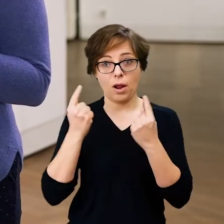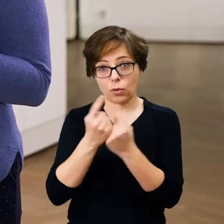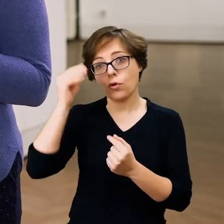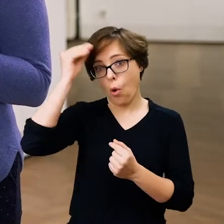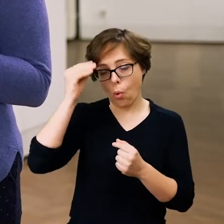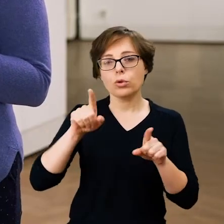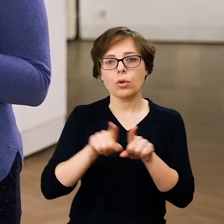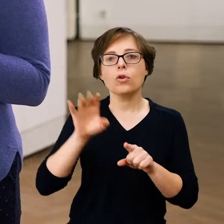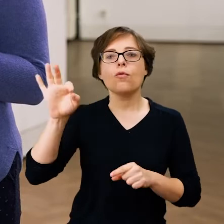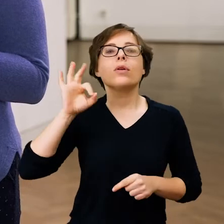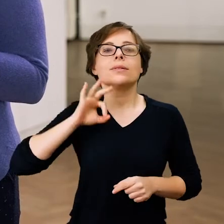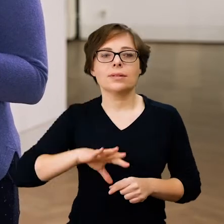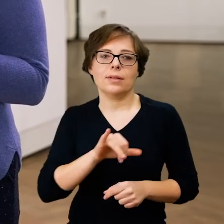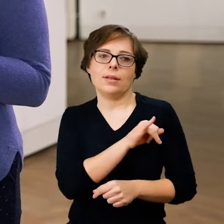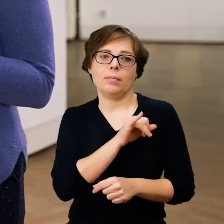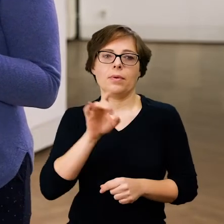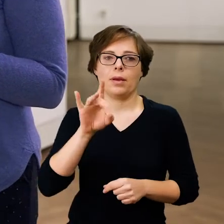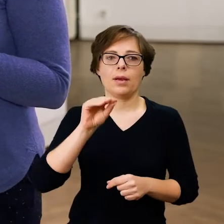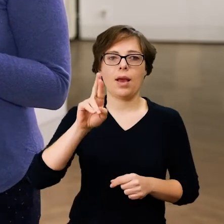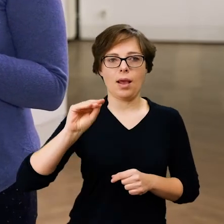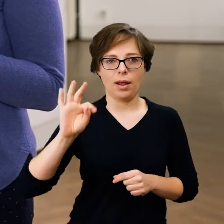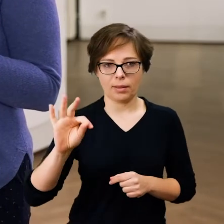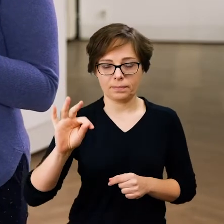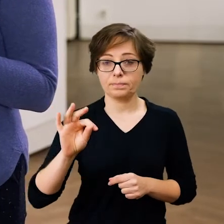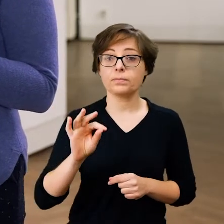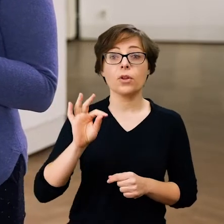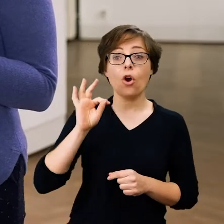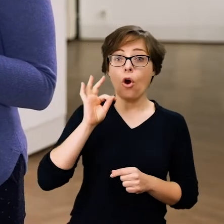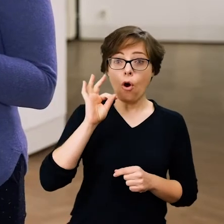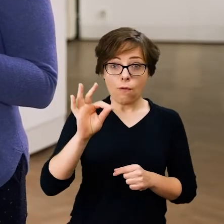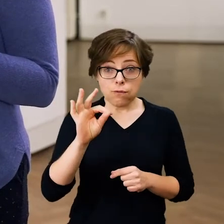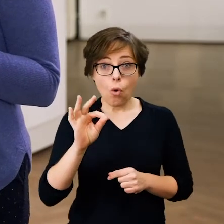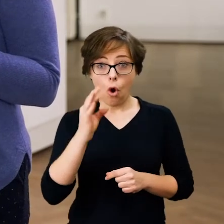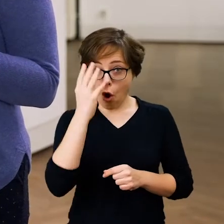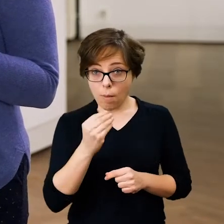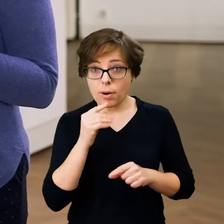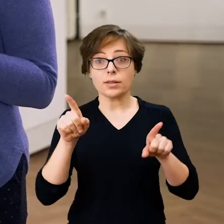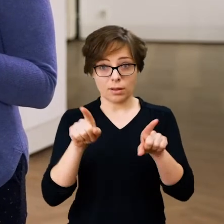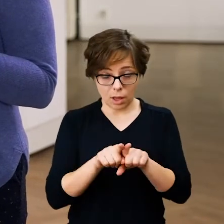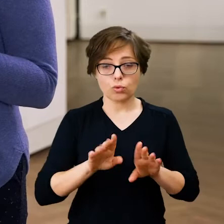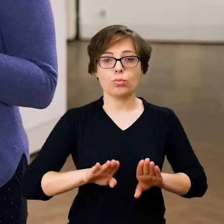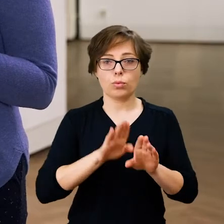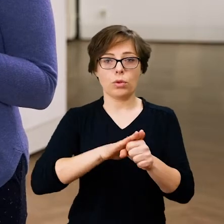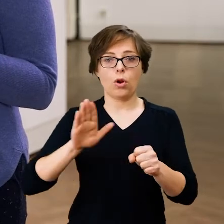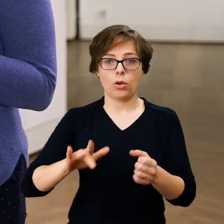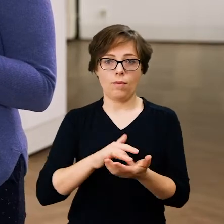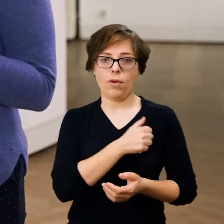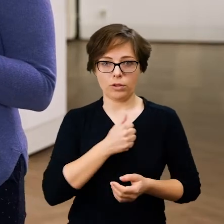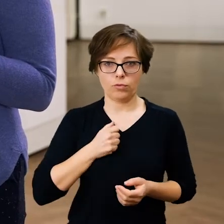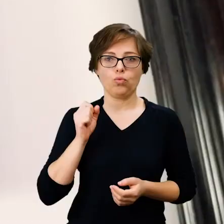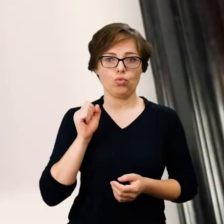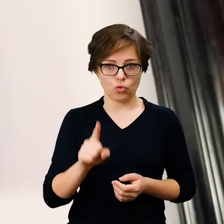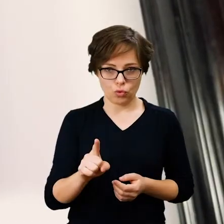się również jego syn Herit. Jego dzieło również znajduje się w zbiorach Muzeum